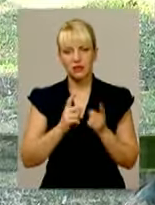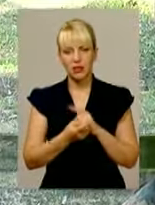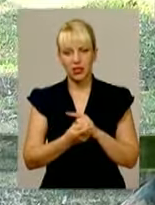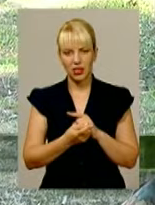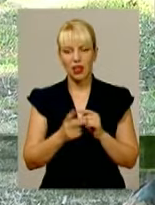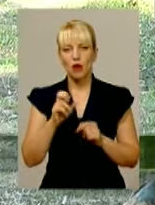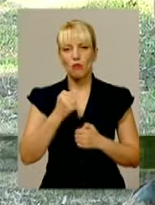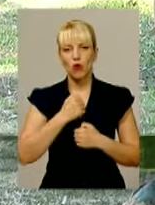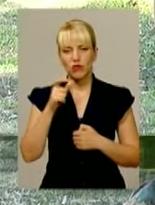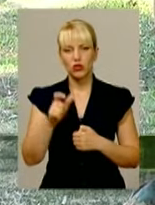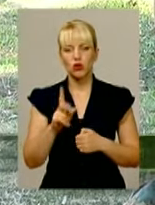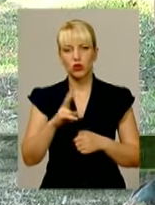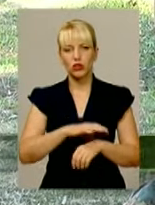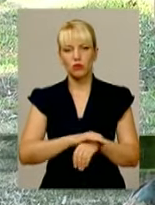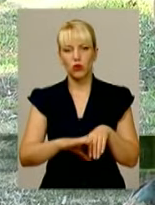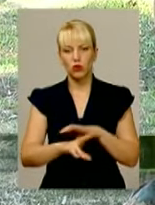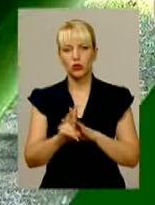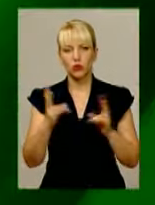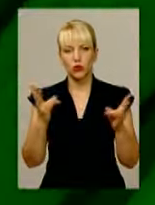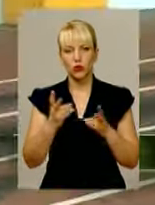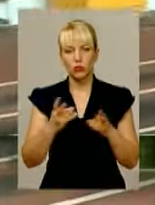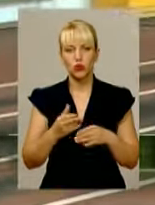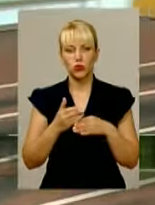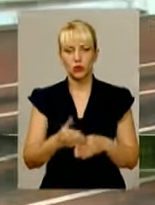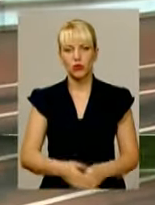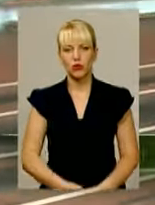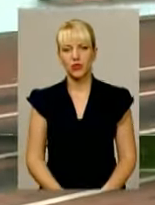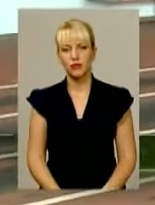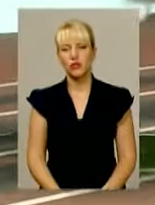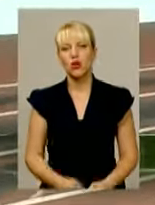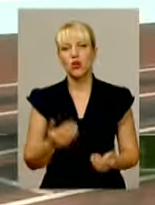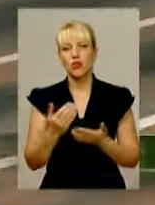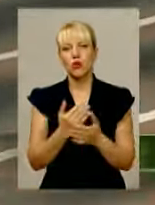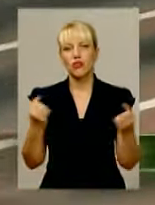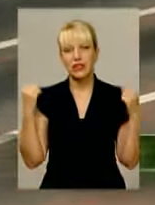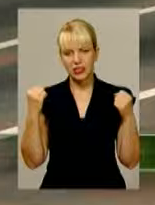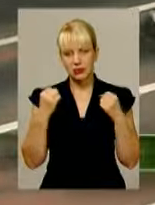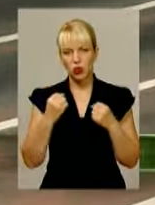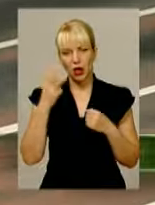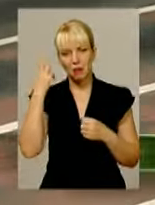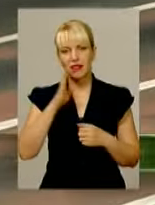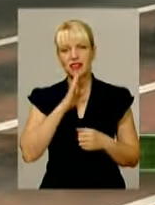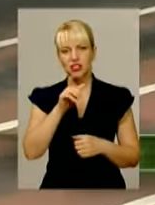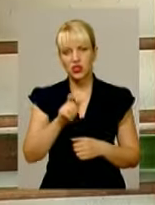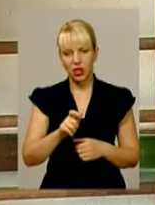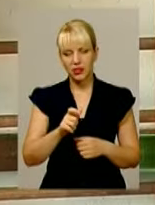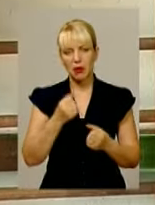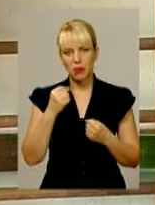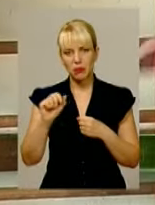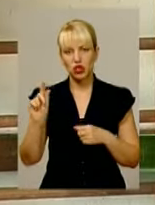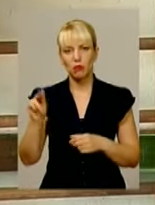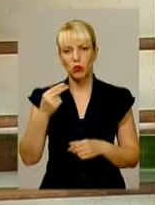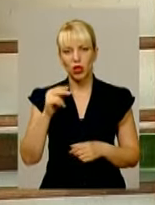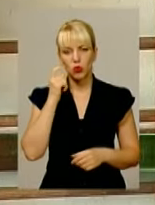сполонного, котрий потребує допомоги. Новини спорту. Хмельничанка – переможниця чемпіонату України з